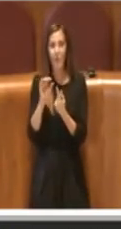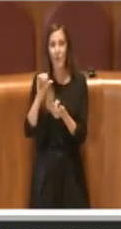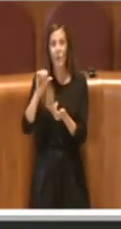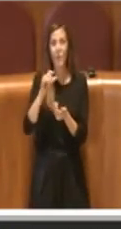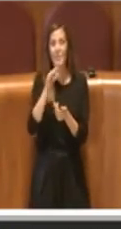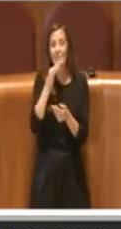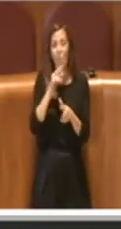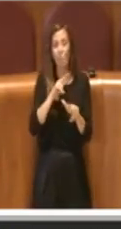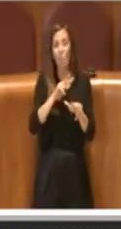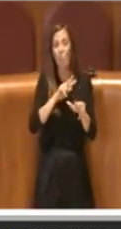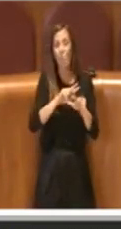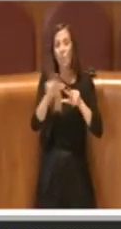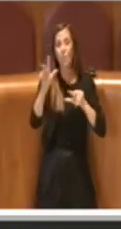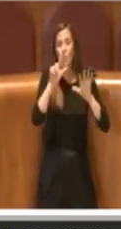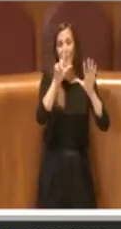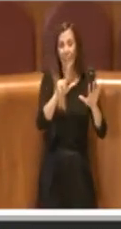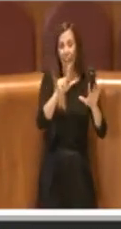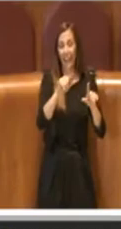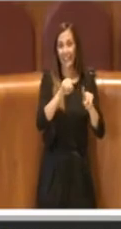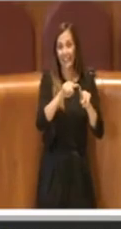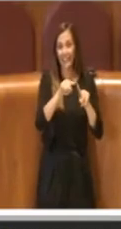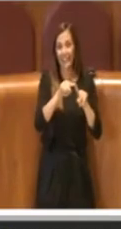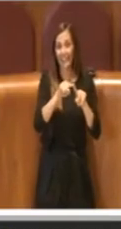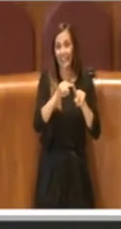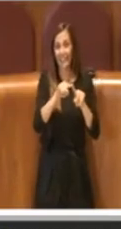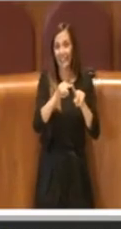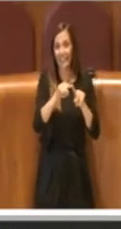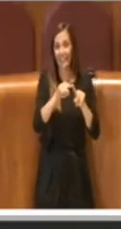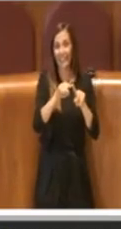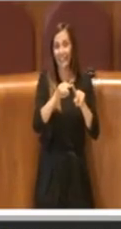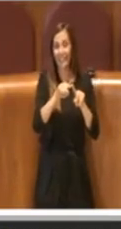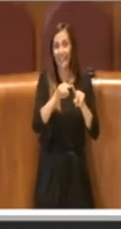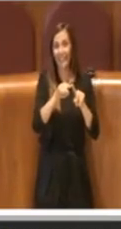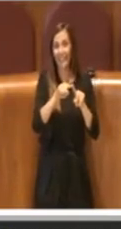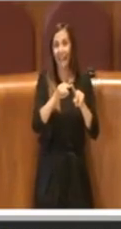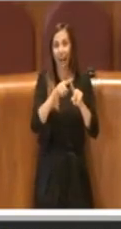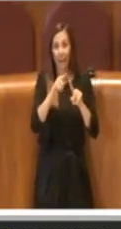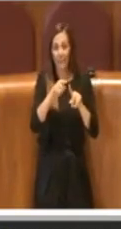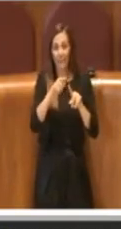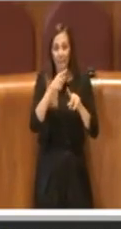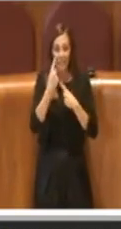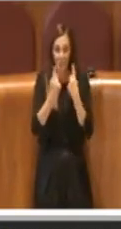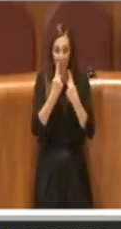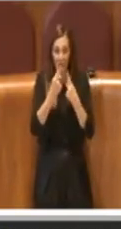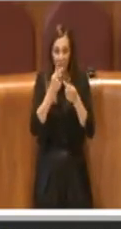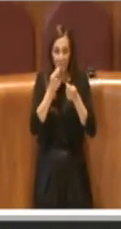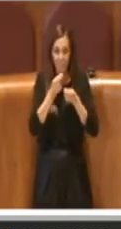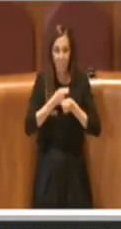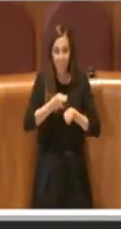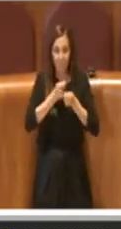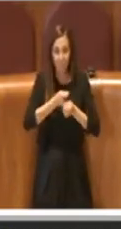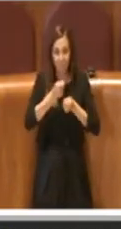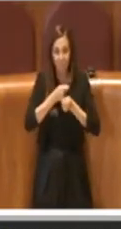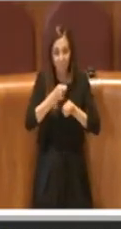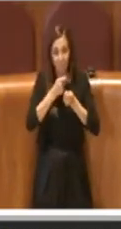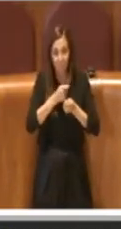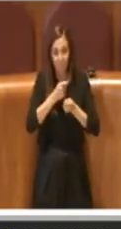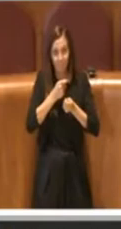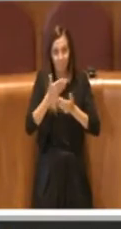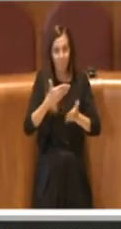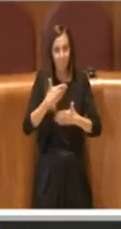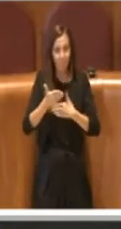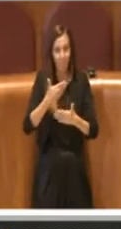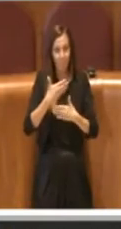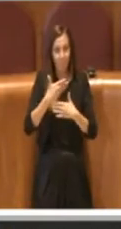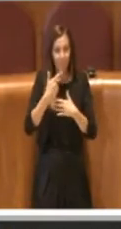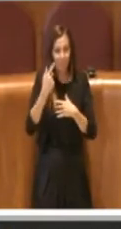municipio è una vicenda che è stata sollevata anche presso il municipio stesso e un pochino,